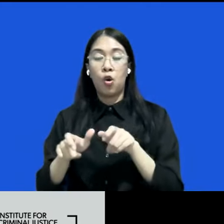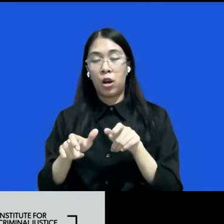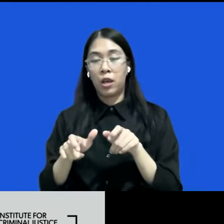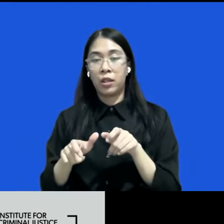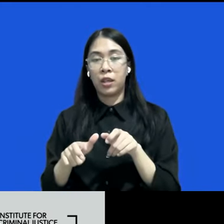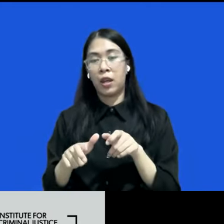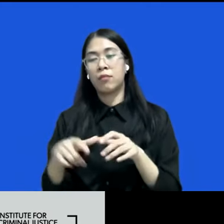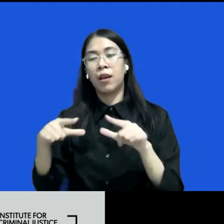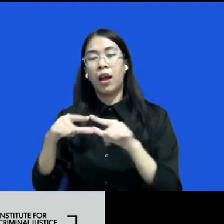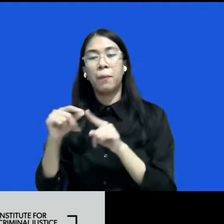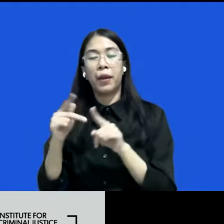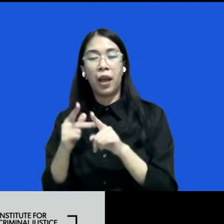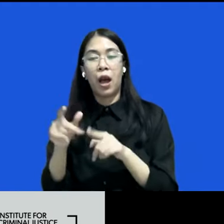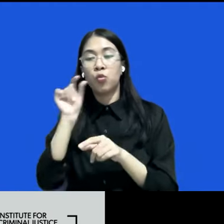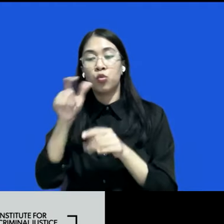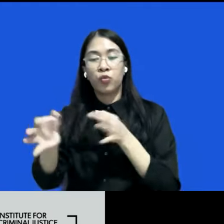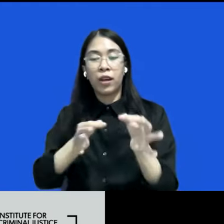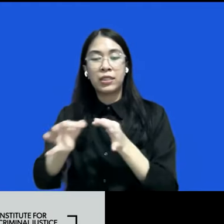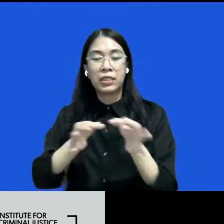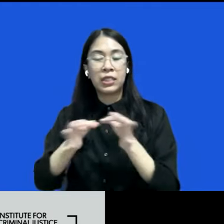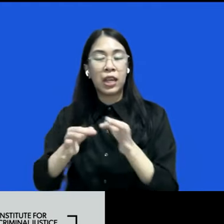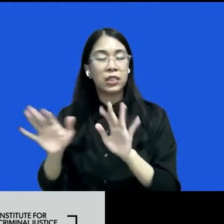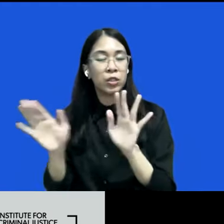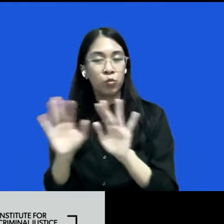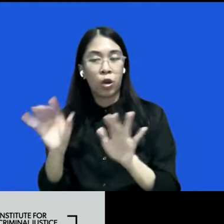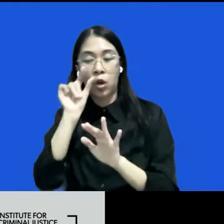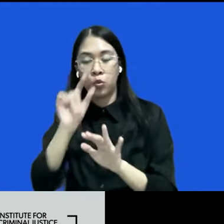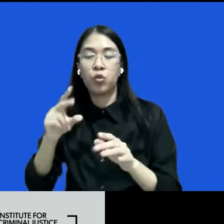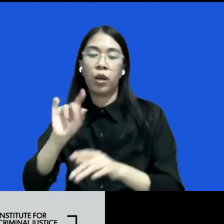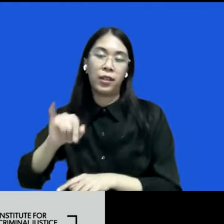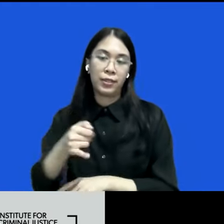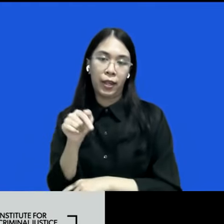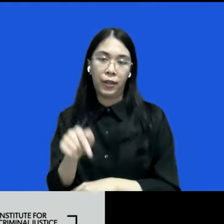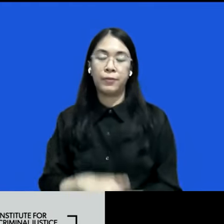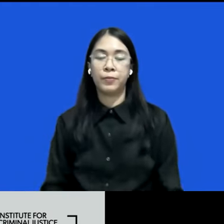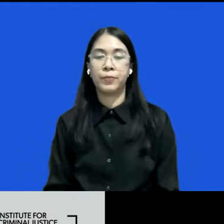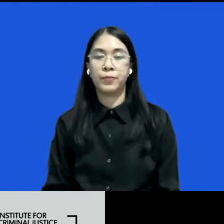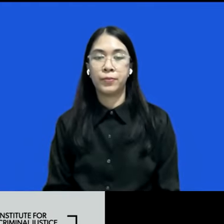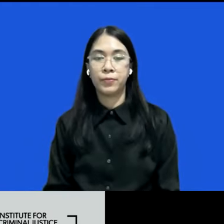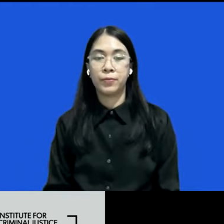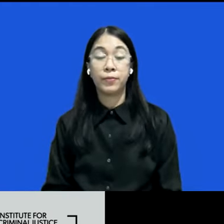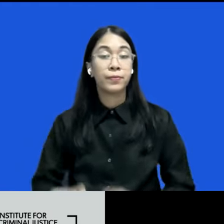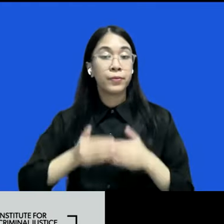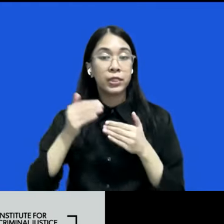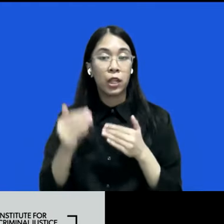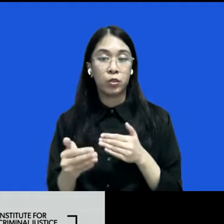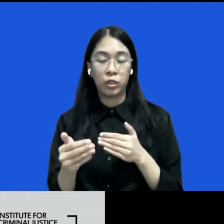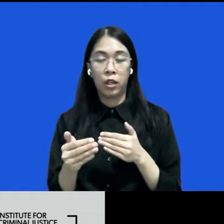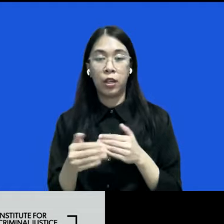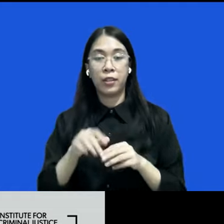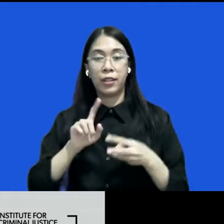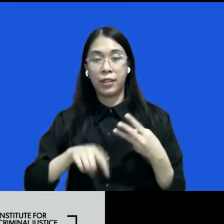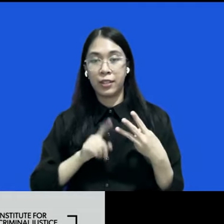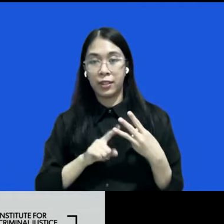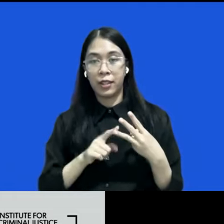aparat penghukum yang memfasilitasi diskusi untuk restoratif jasis tersebut nah lalu kemudian yang ketiga adalah